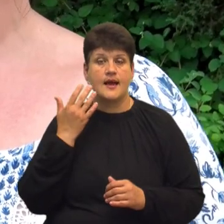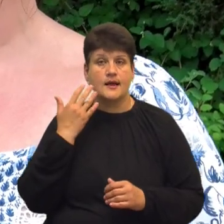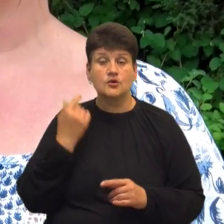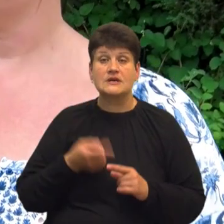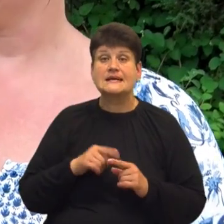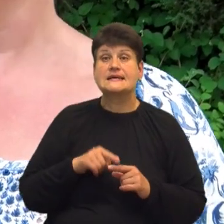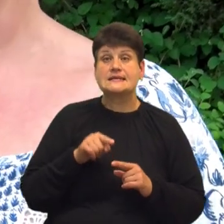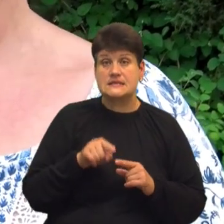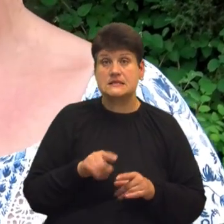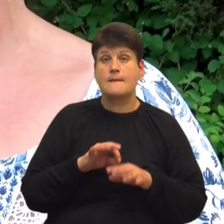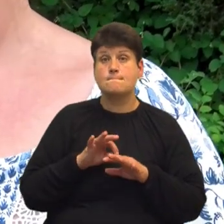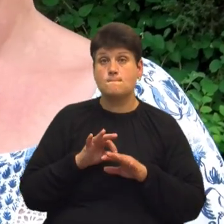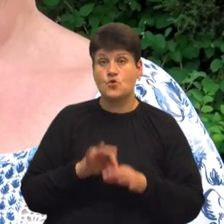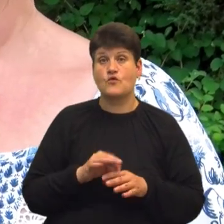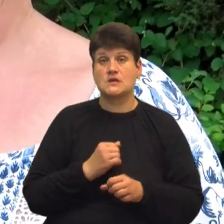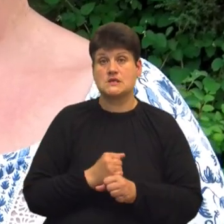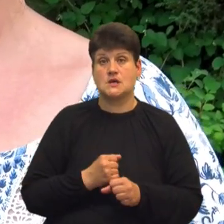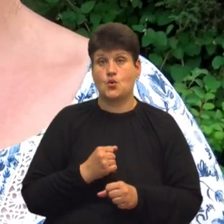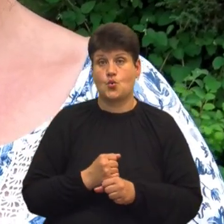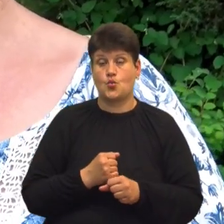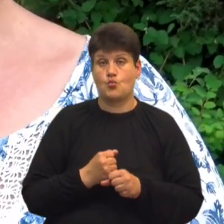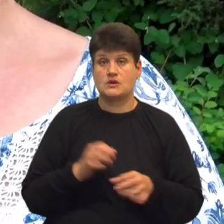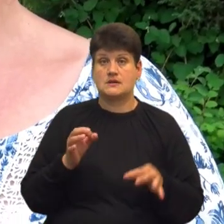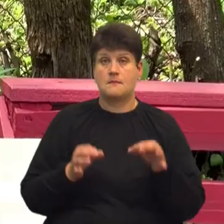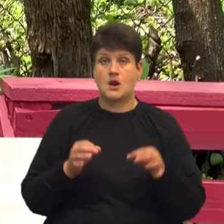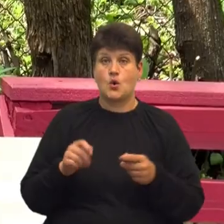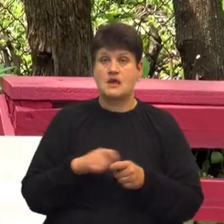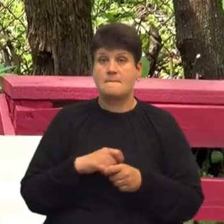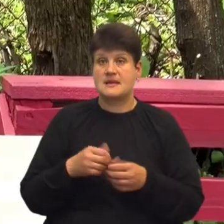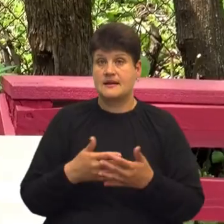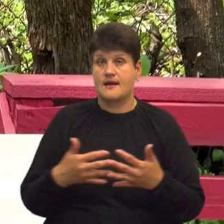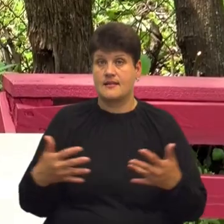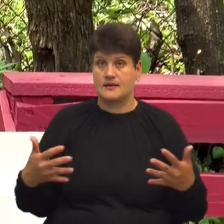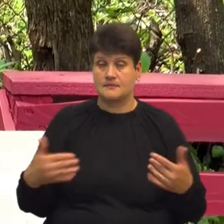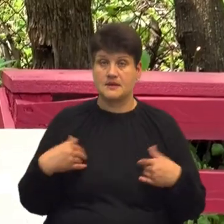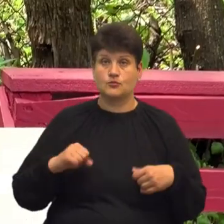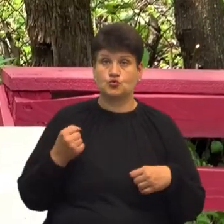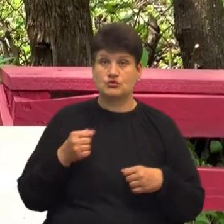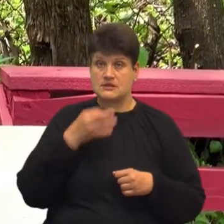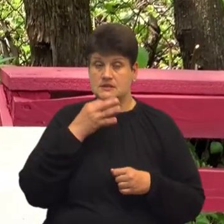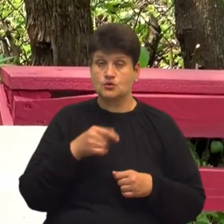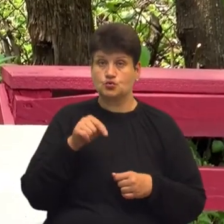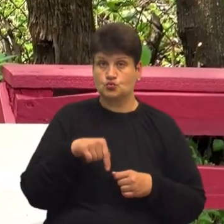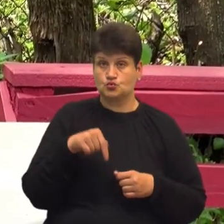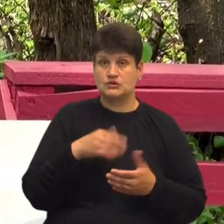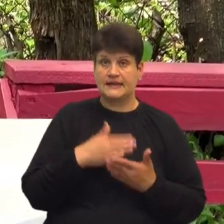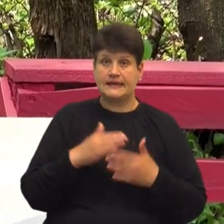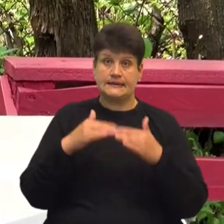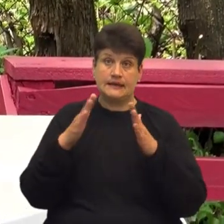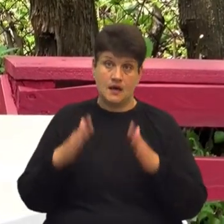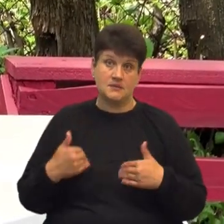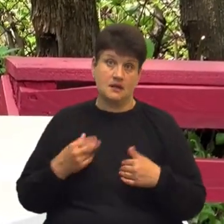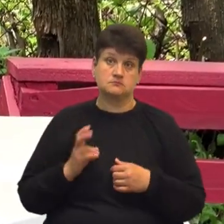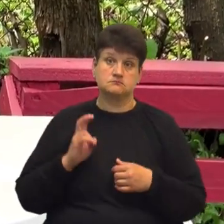того проводяться такі роботи з природніми матеріалами. Мені подружка розказала, що тут є табір і я сюди